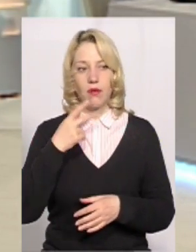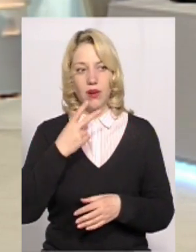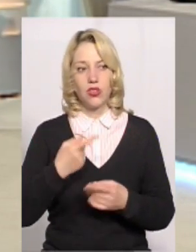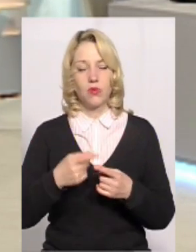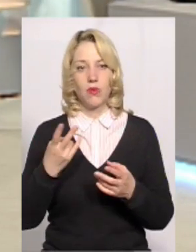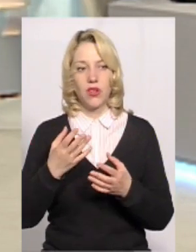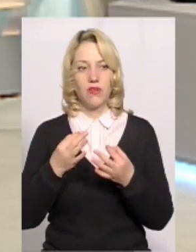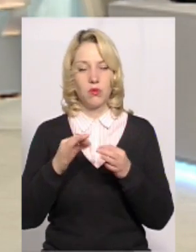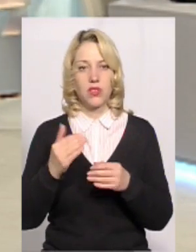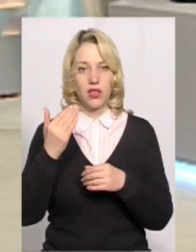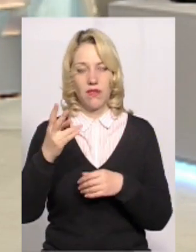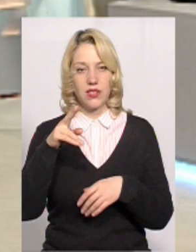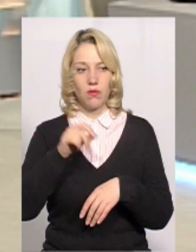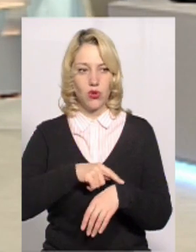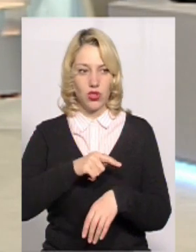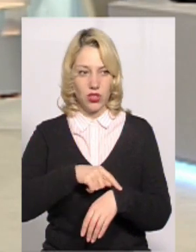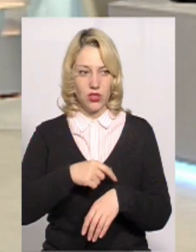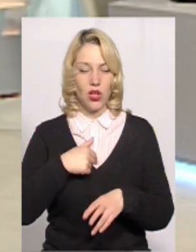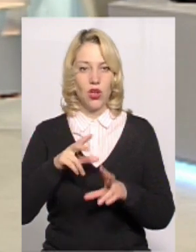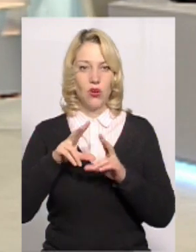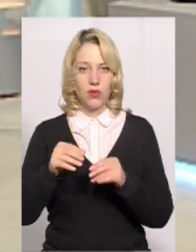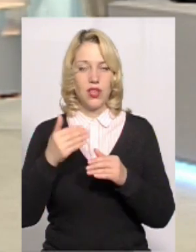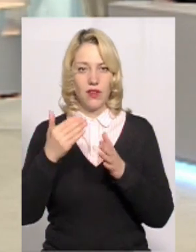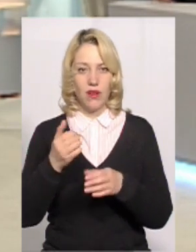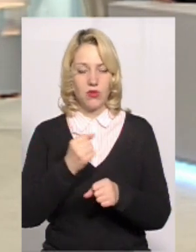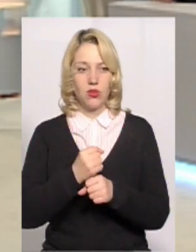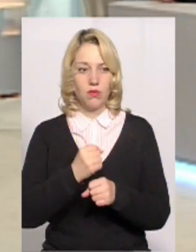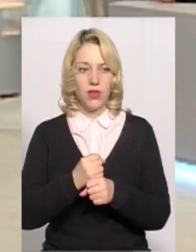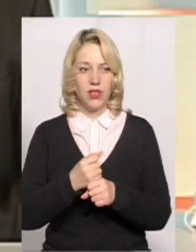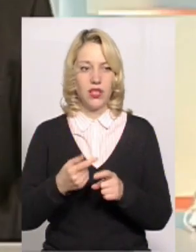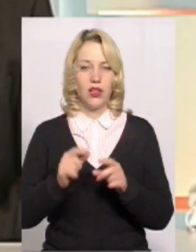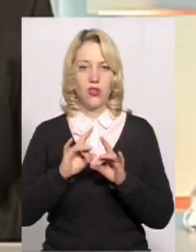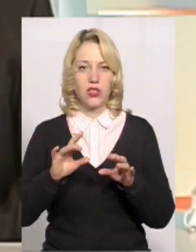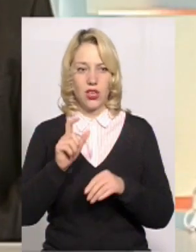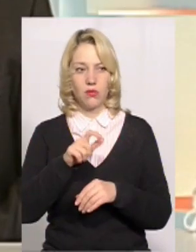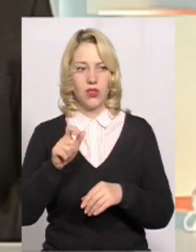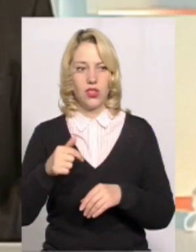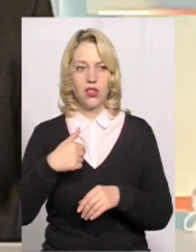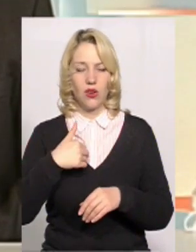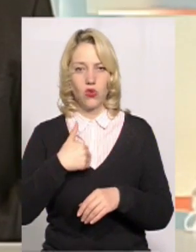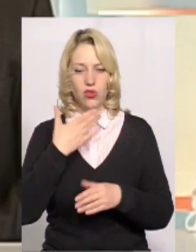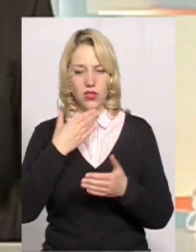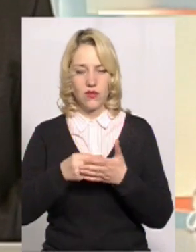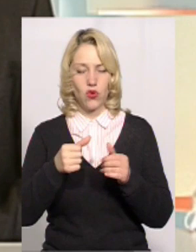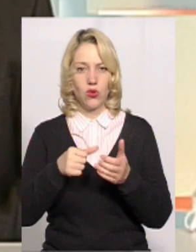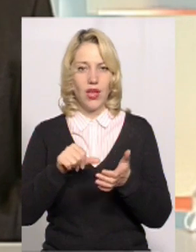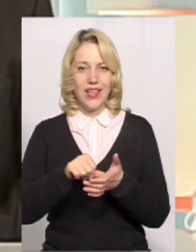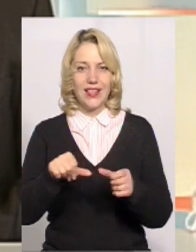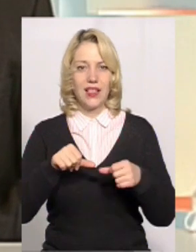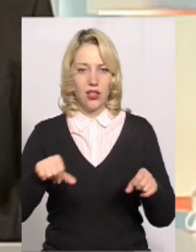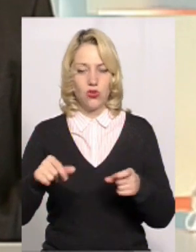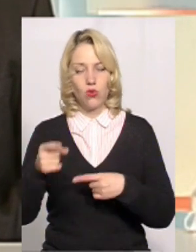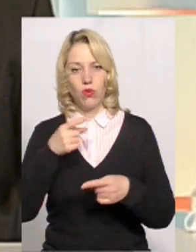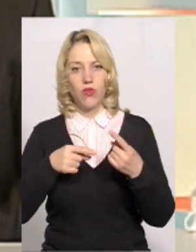маємо вже вас відпускати, обіцяла вам це зробити до ми скажемо гадачам, що просто я хочу на свою дільницю все ж таки повернутися,